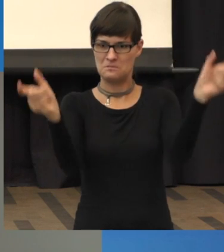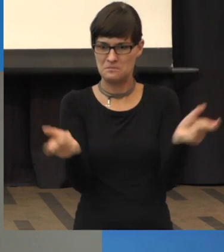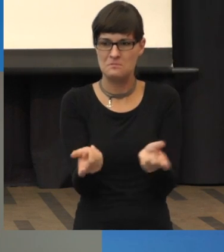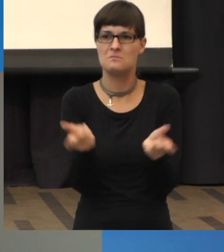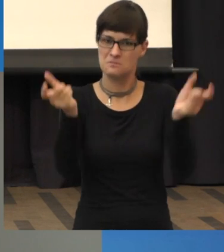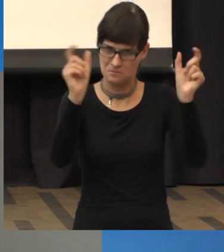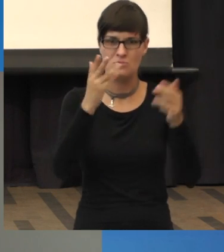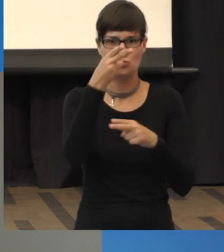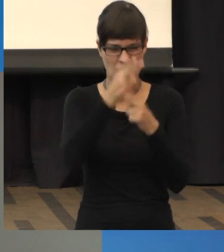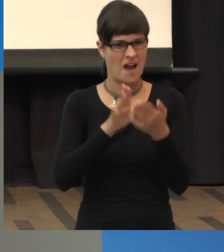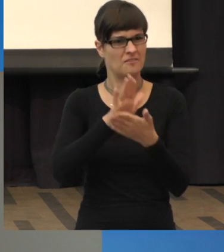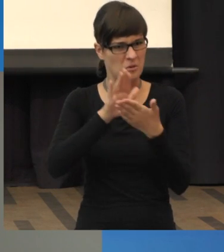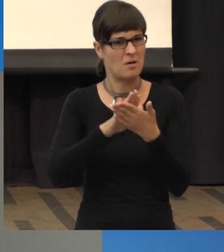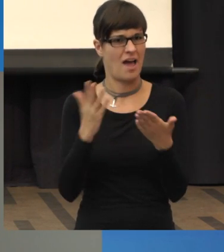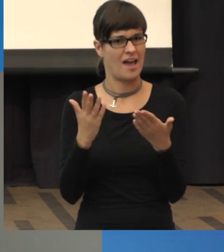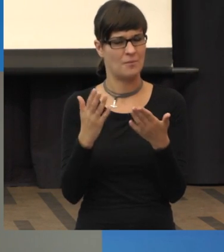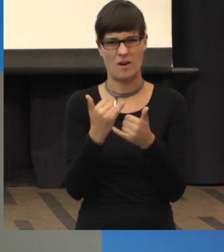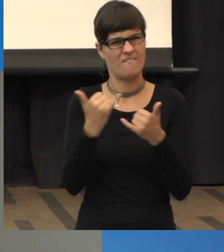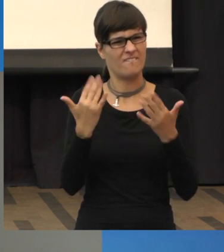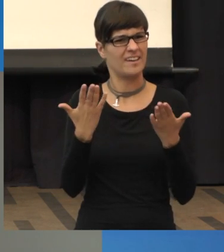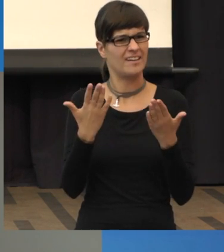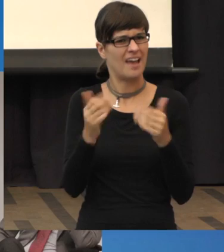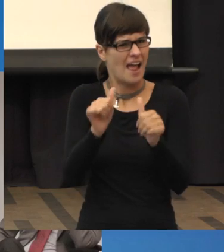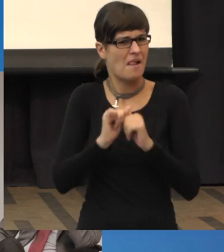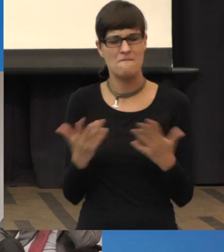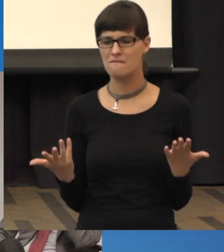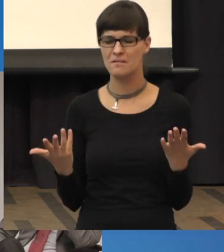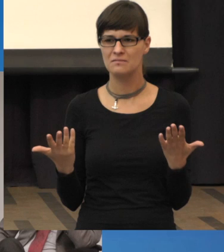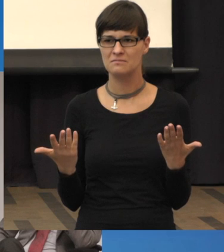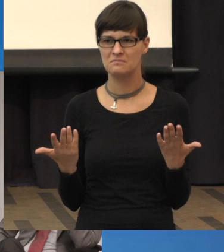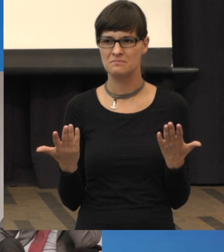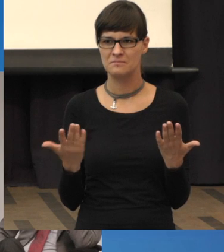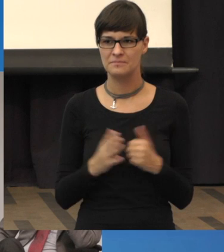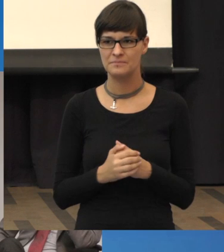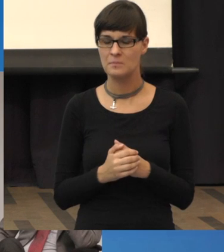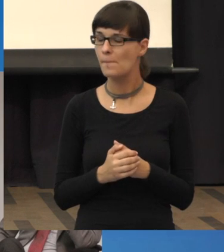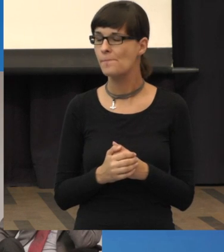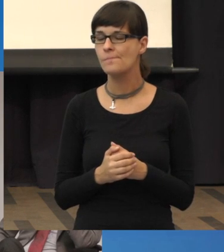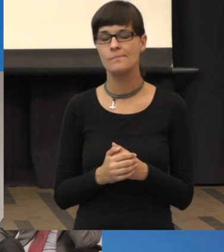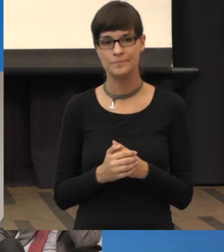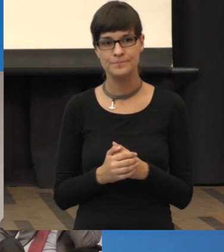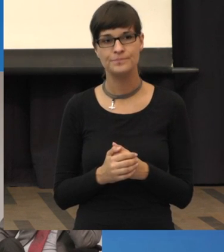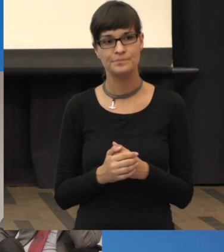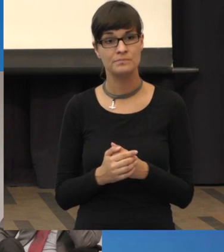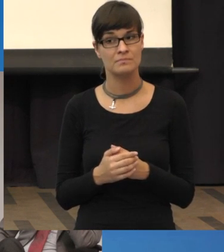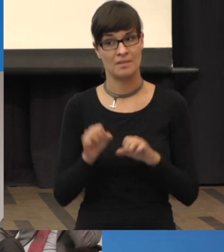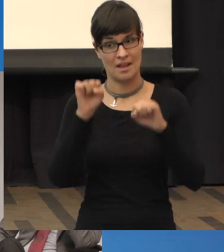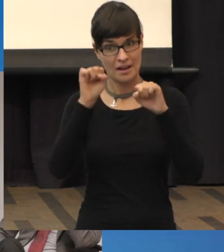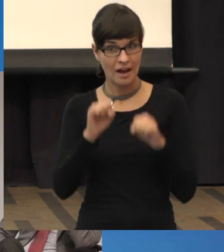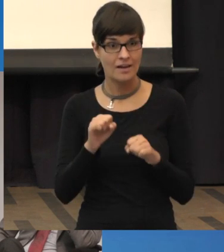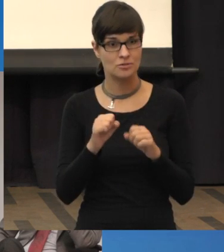sich zu orientieren im Raum, das sehr schärfer sieht. Oder ist das machbar? Also man kann mit Hilfe einer